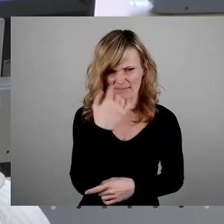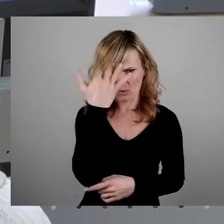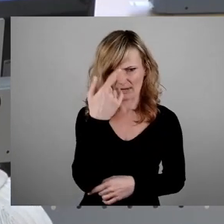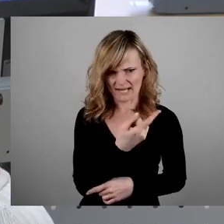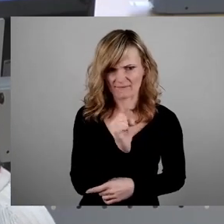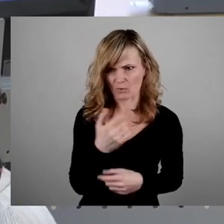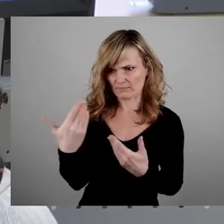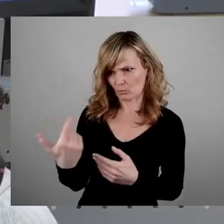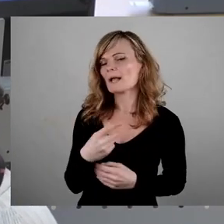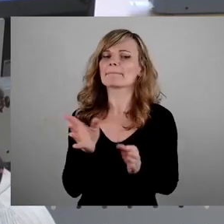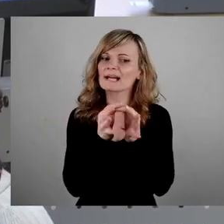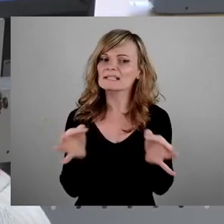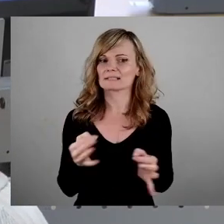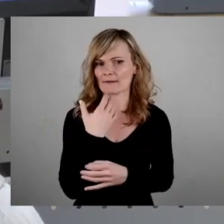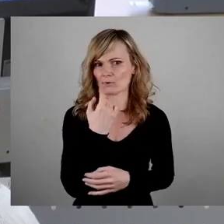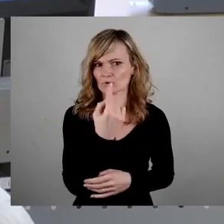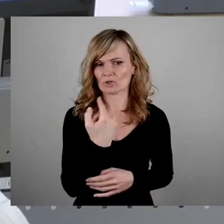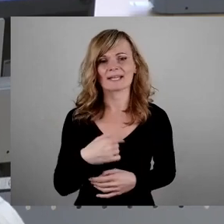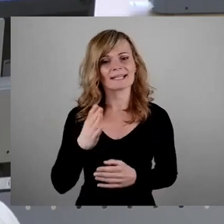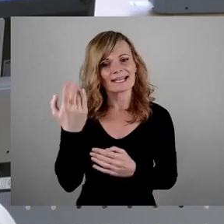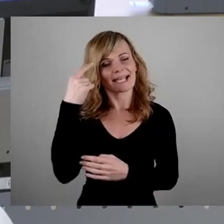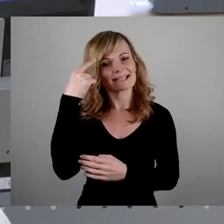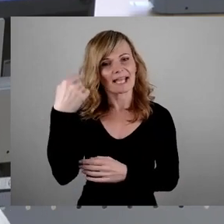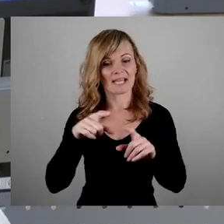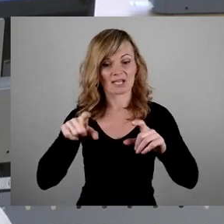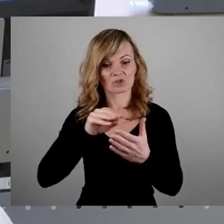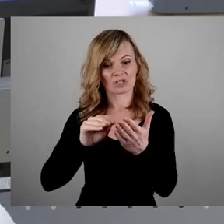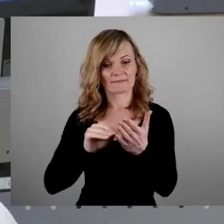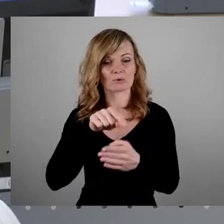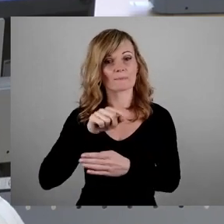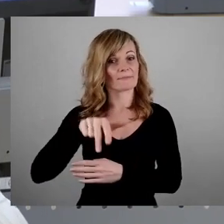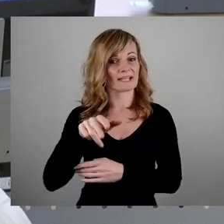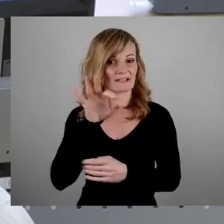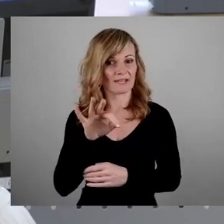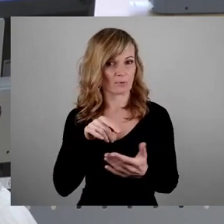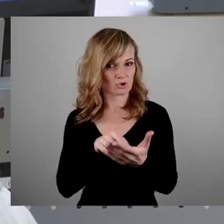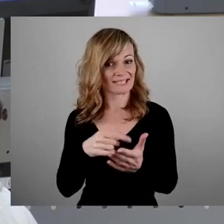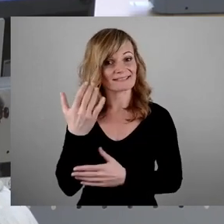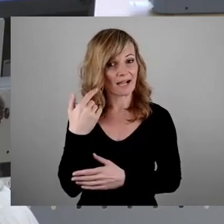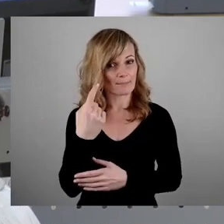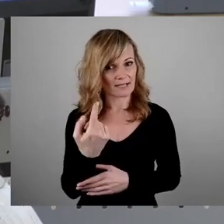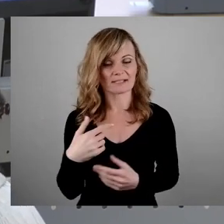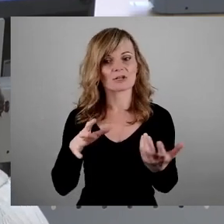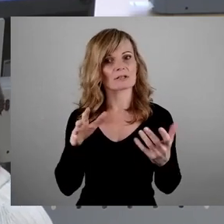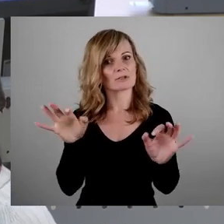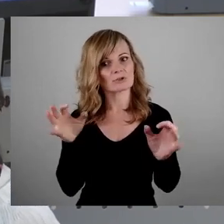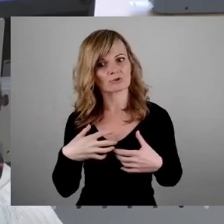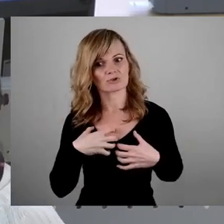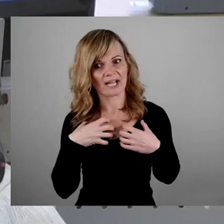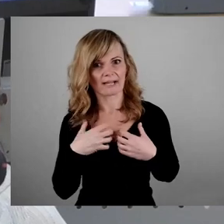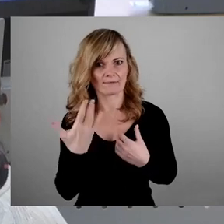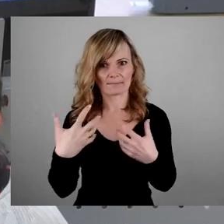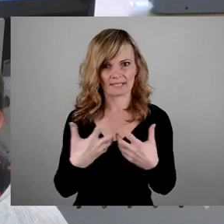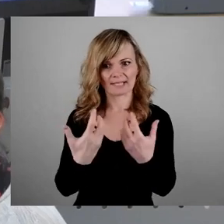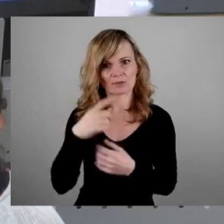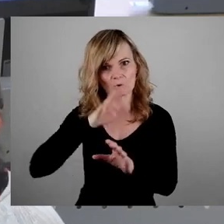konkreter werden. Auf der Gedenkinschrift zum 13. Februar steht, damals kehrten die Schrecken des Krieges von Deutschland aus in